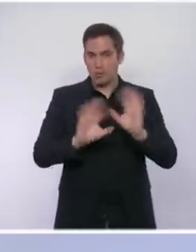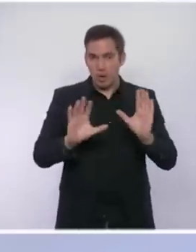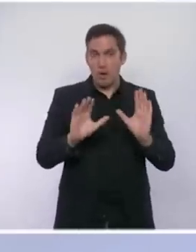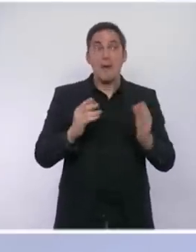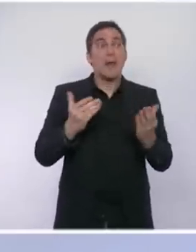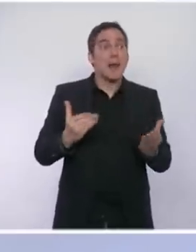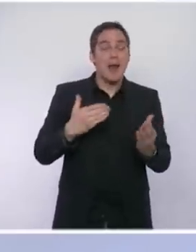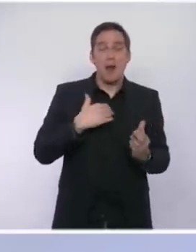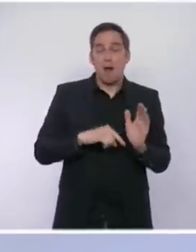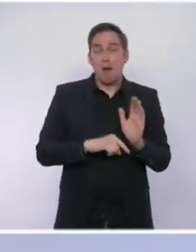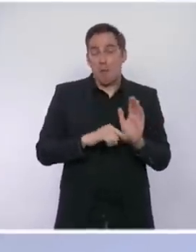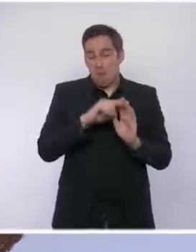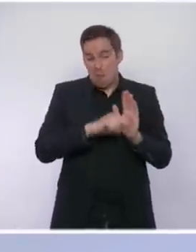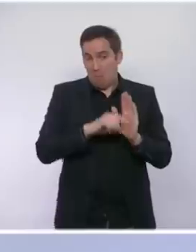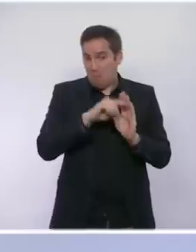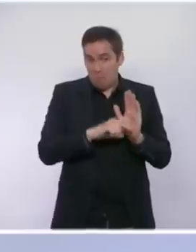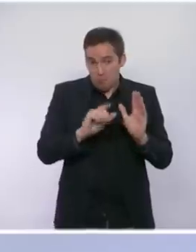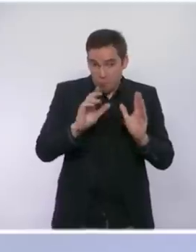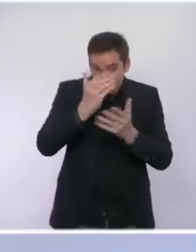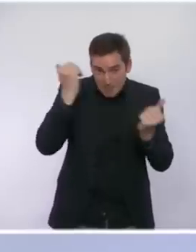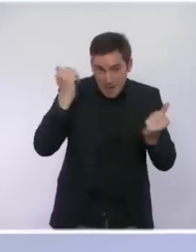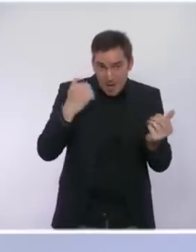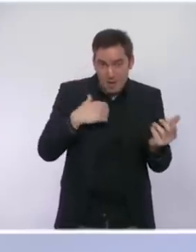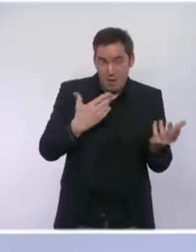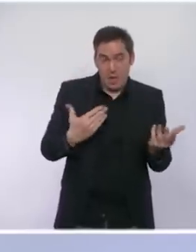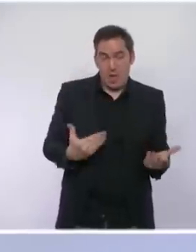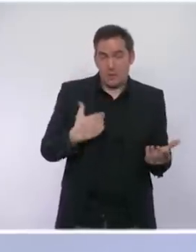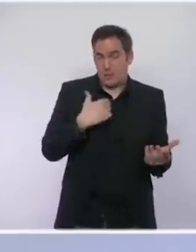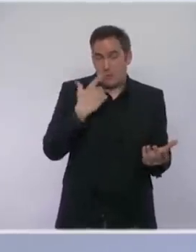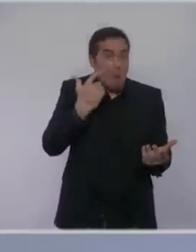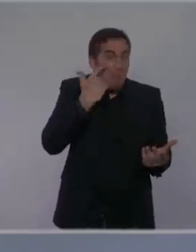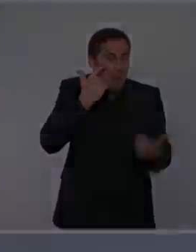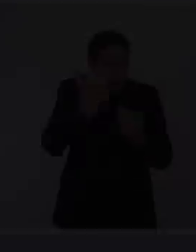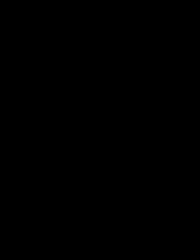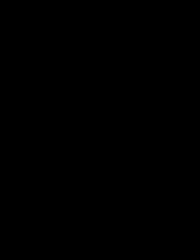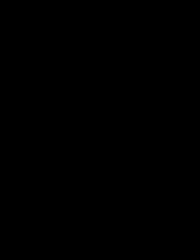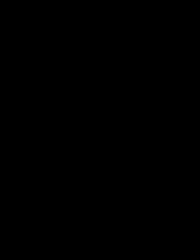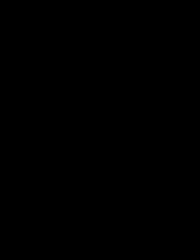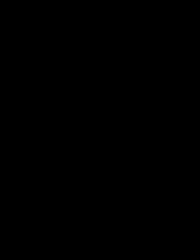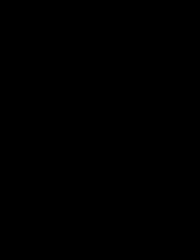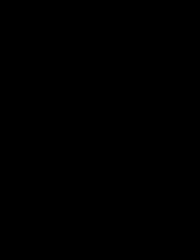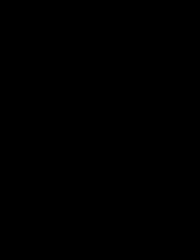à prendre d'autres mesures, malheureusement, la réponse est non, mais c'est la même réponse que je fais depuis le début de cette épidémie.